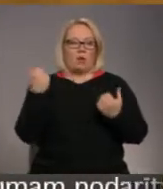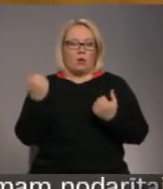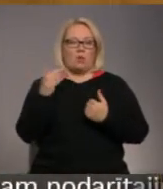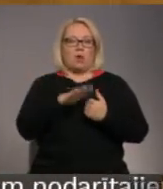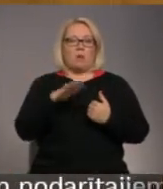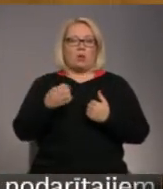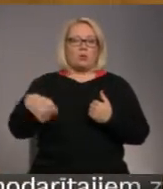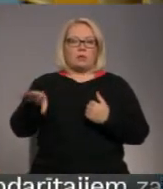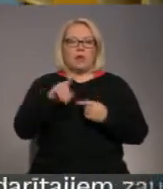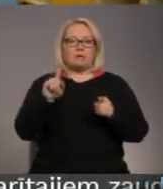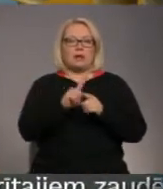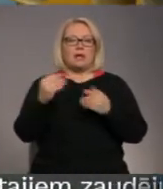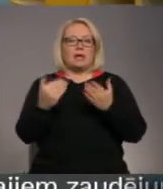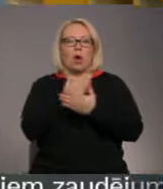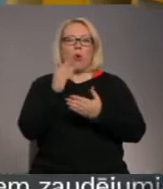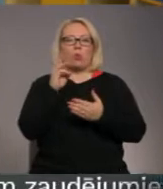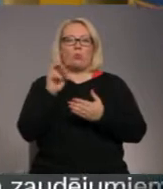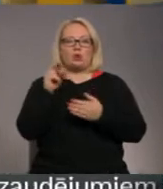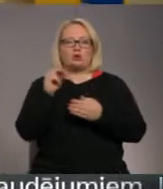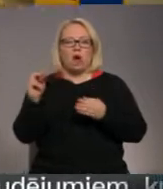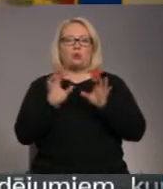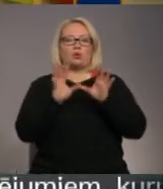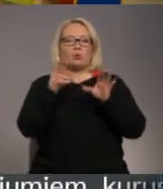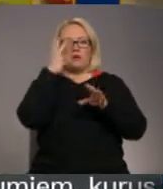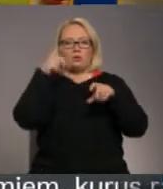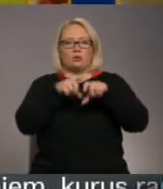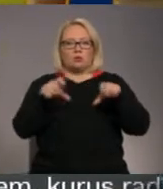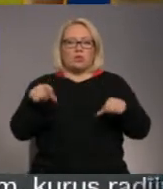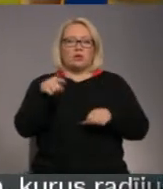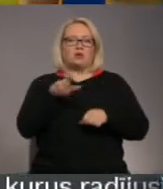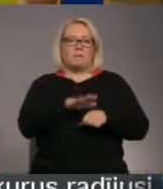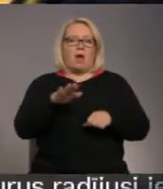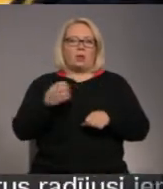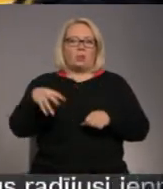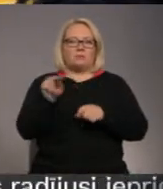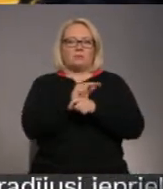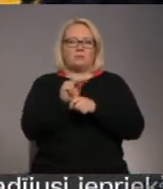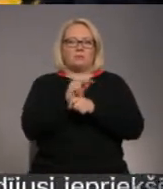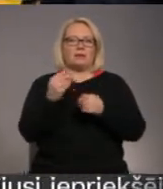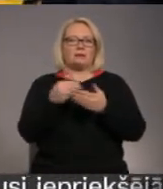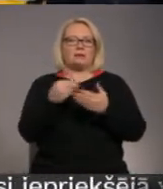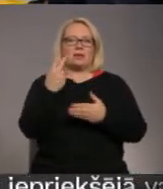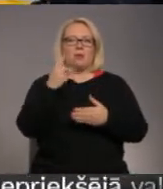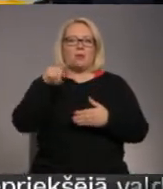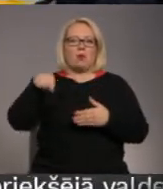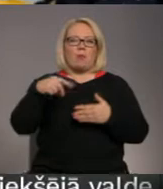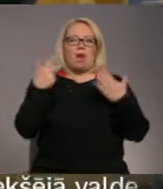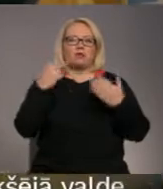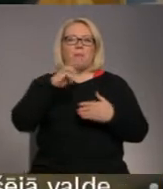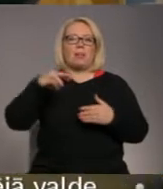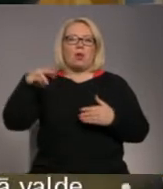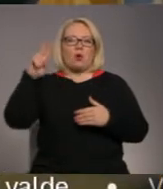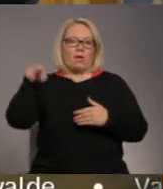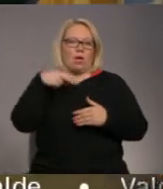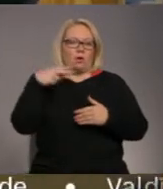darbojas arī nīkrācēja Jaunmuji žāna skrundas vidusskolā. Liepziediņa rekonstrukcija izmaksāja 2,8 miljonus eiro ar PVN,